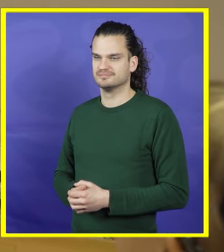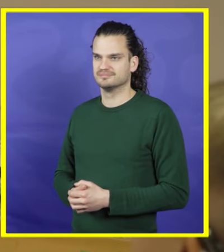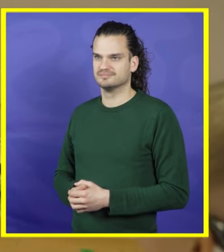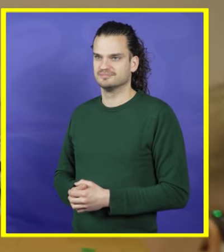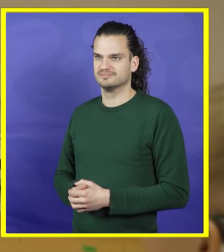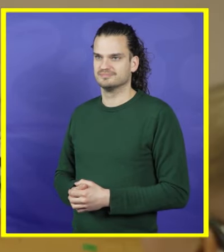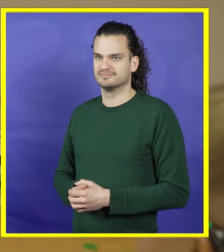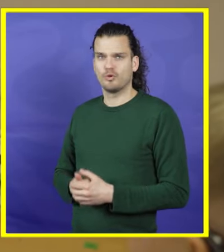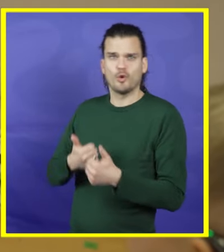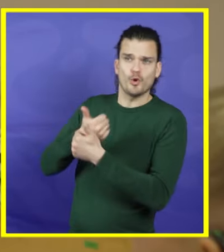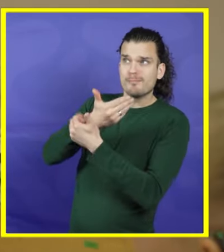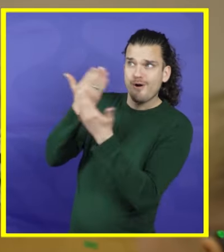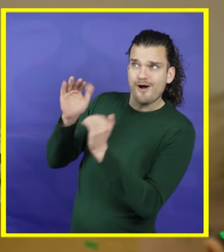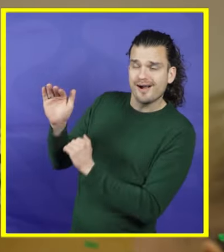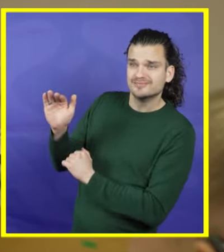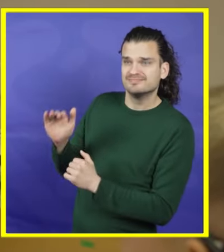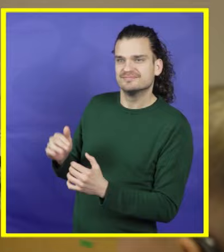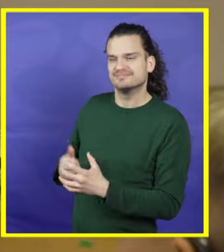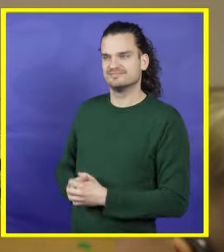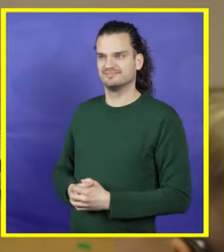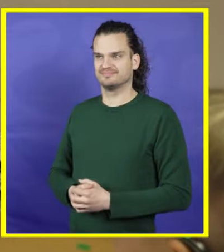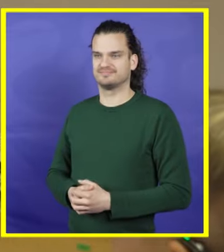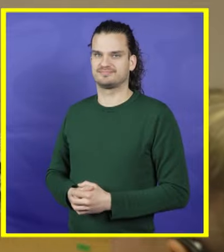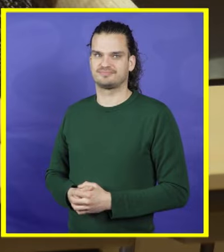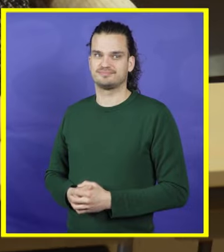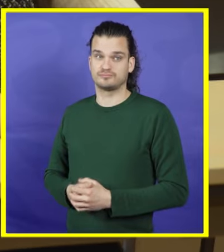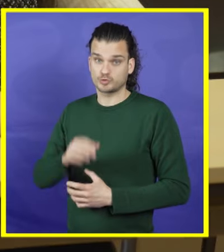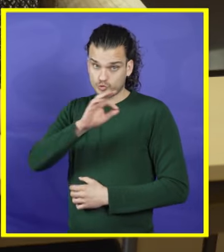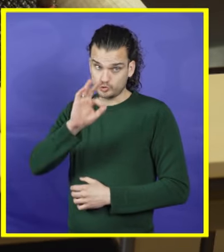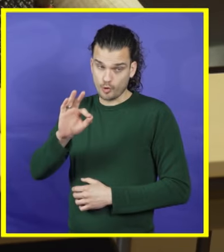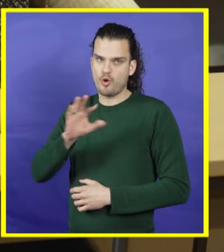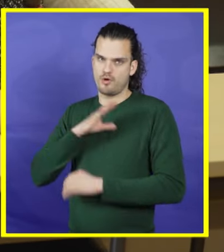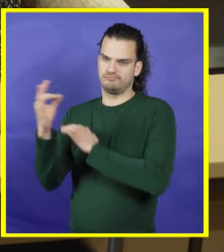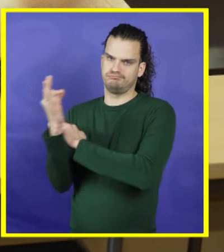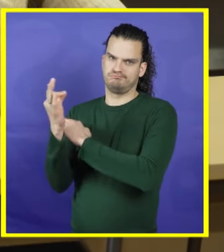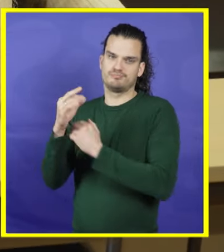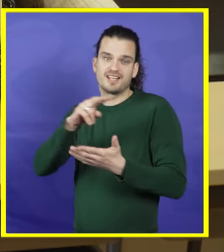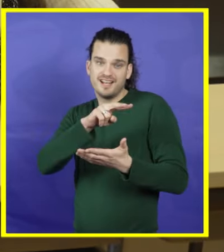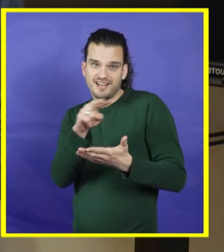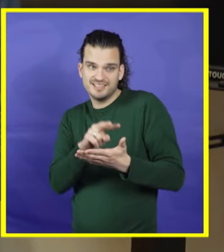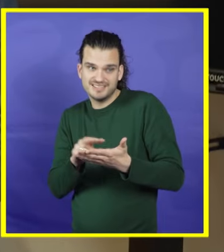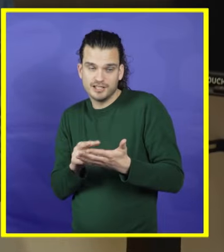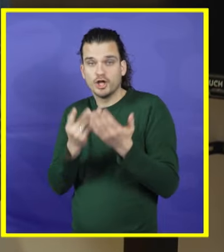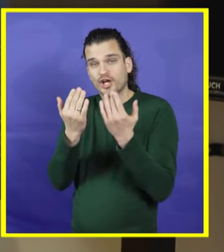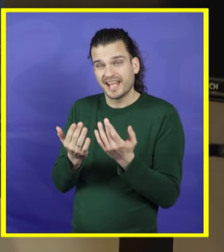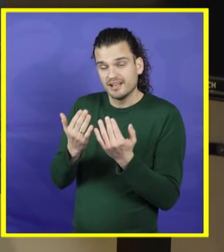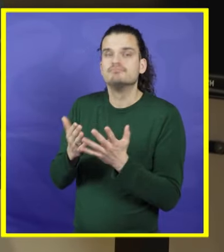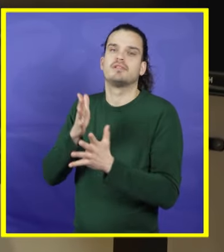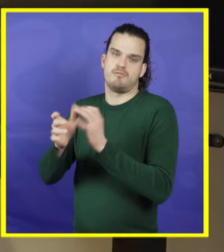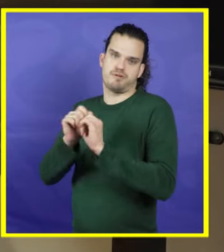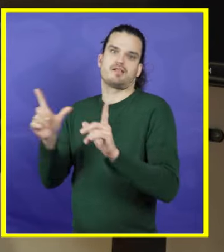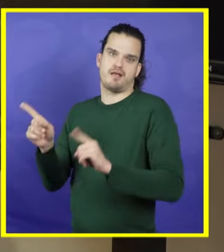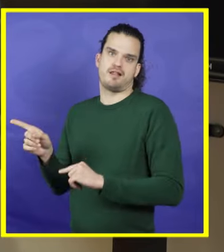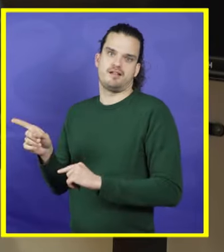Goed gedaan. Hoi. Op school leren we lezen, rekenen en gebaar getaal.